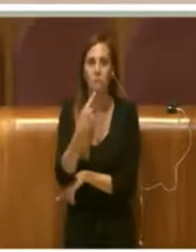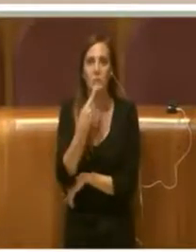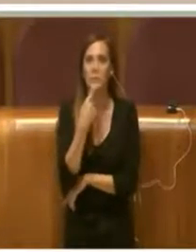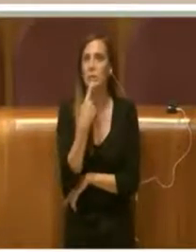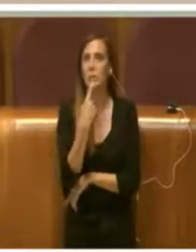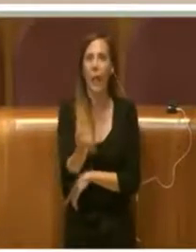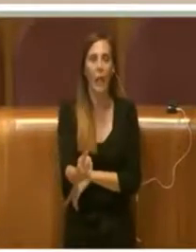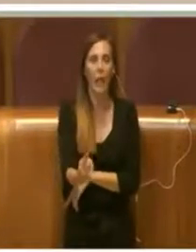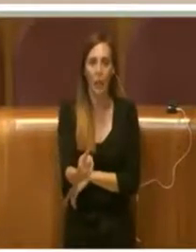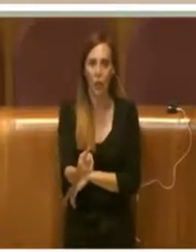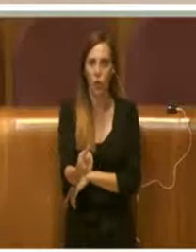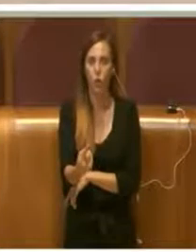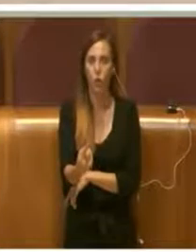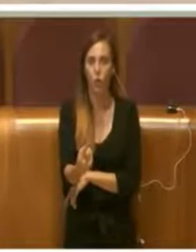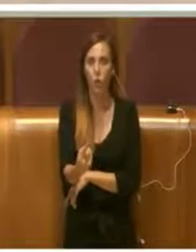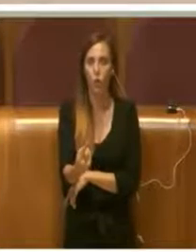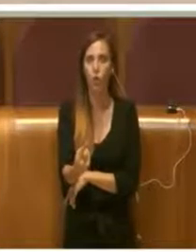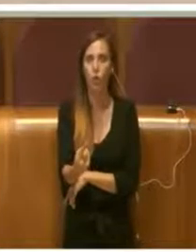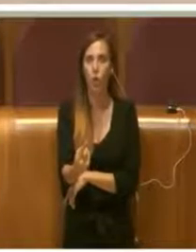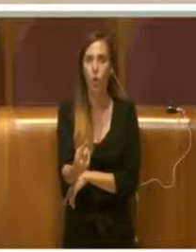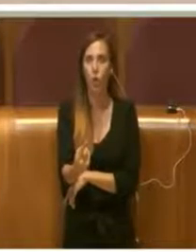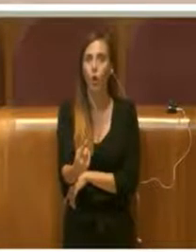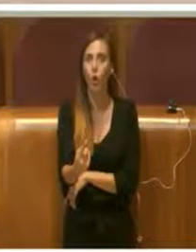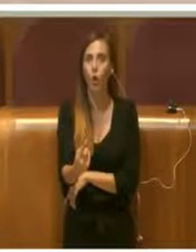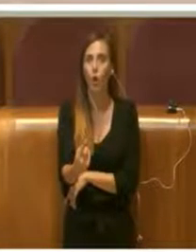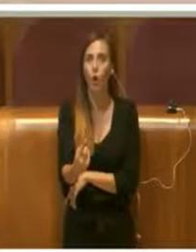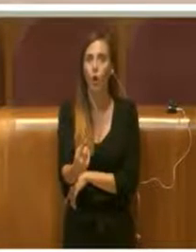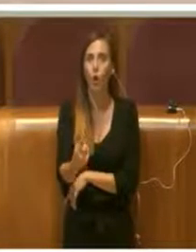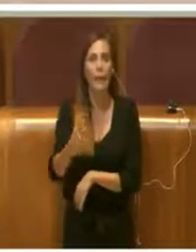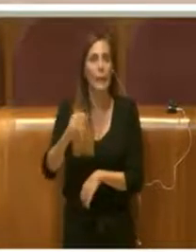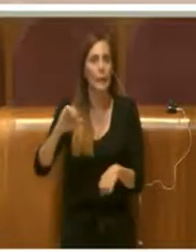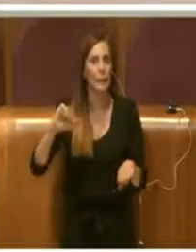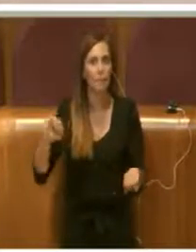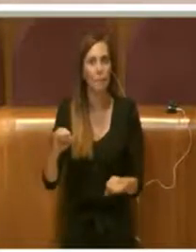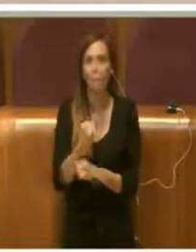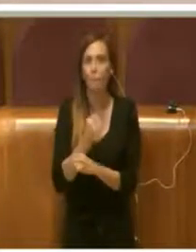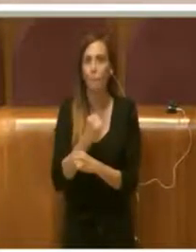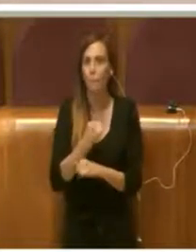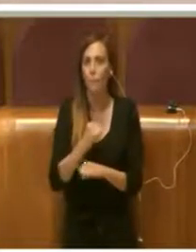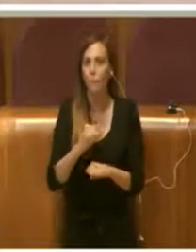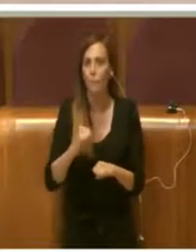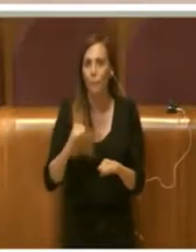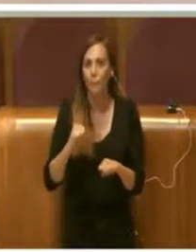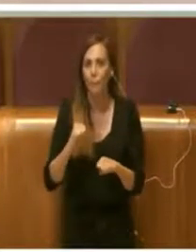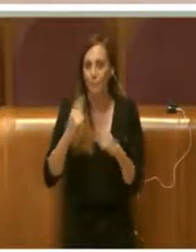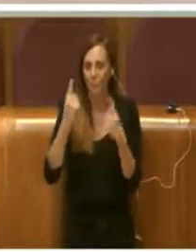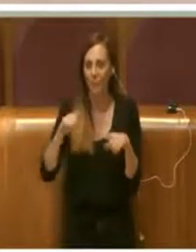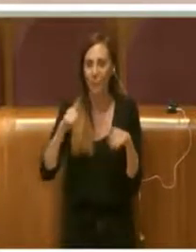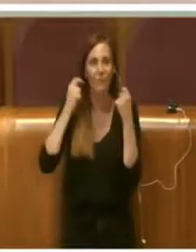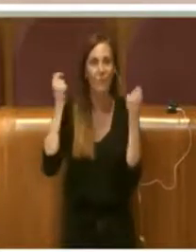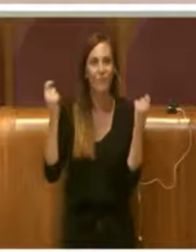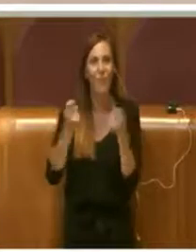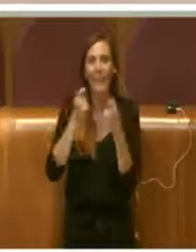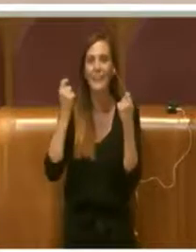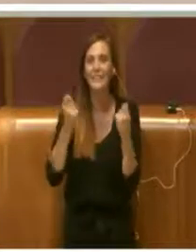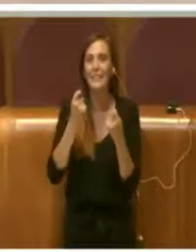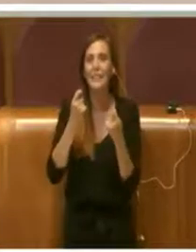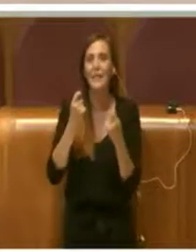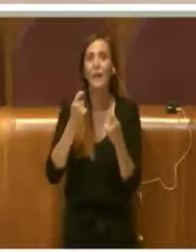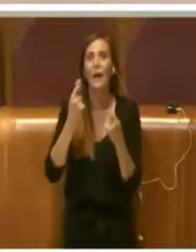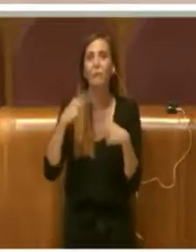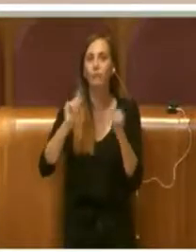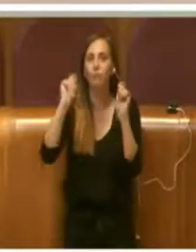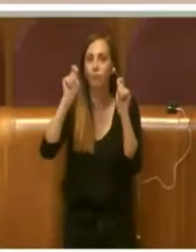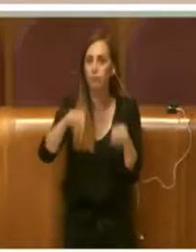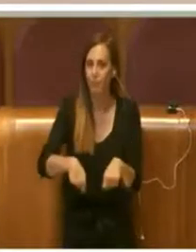l'impossibilità di procedere con questo festival proprio